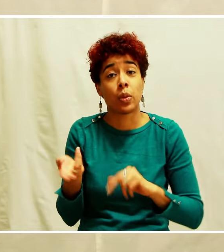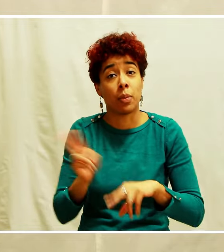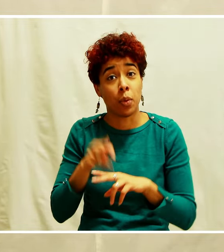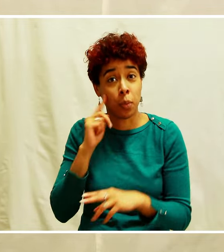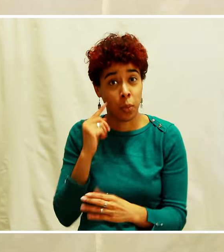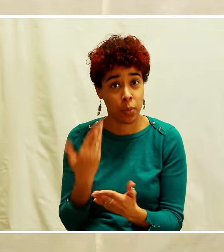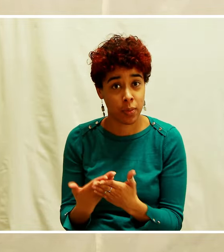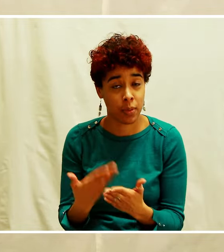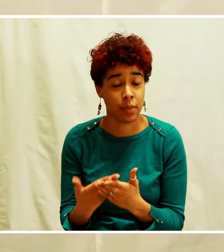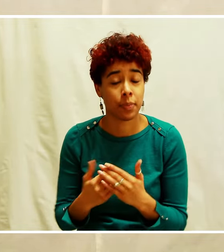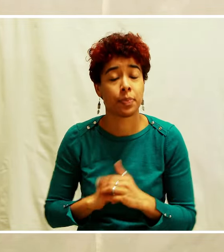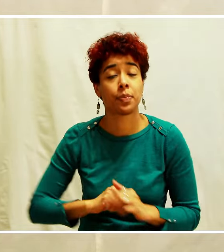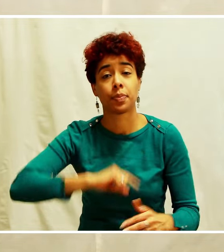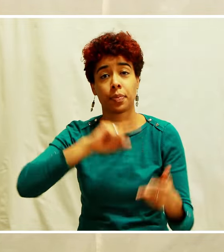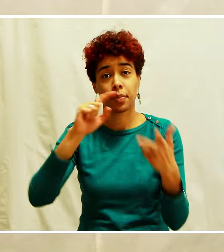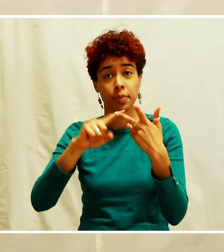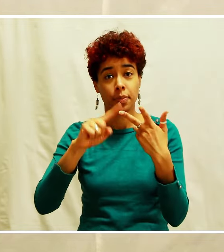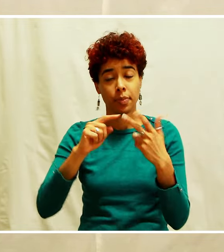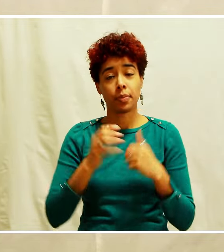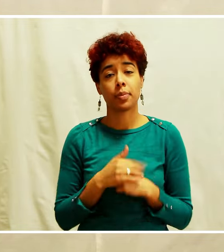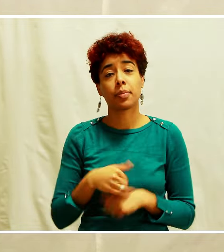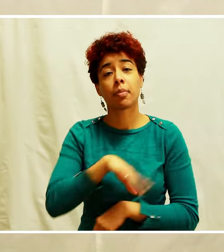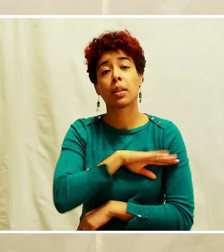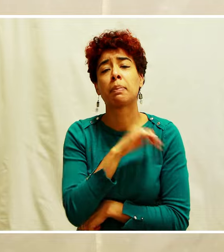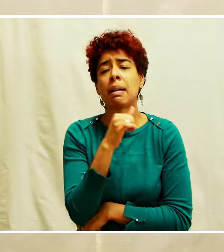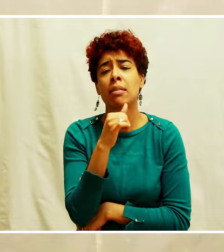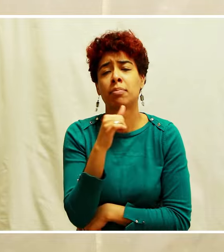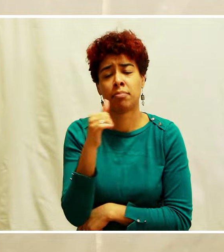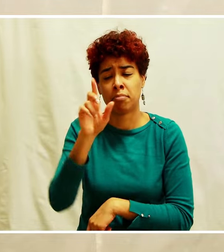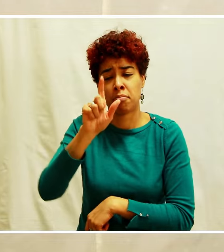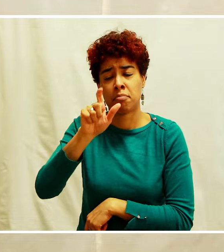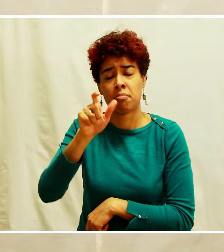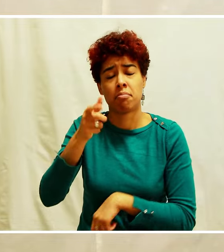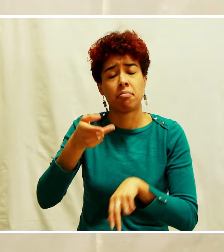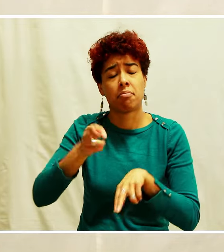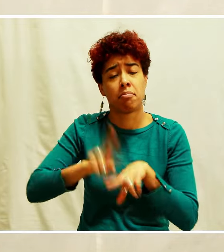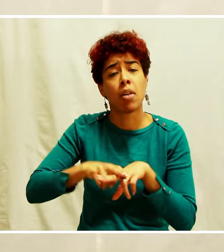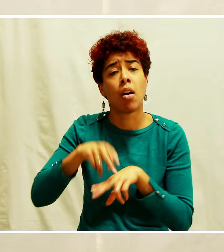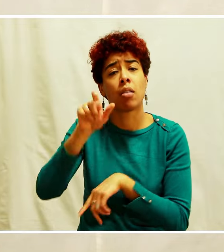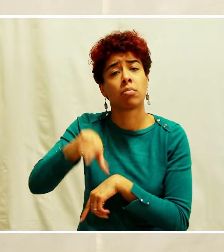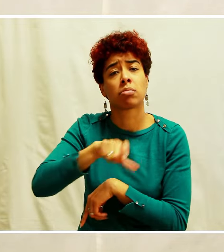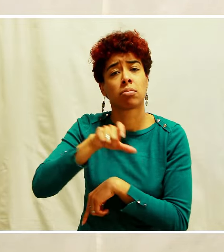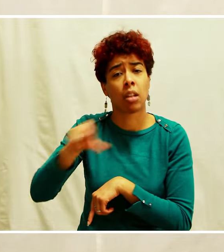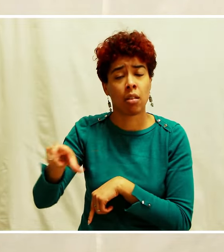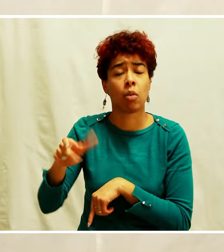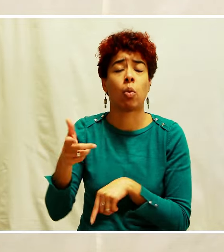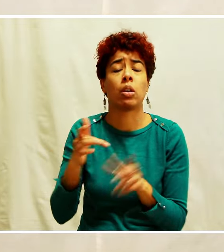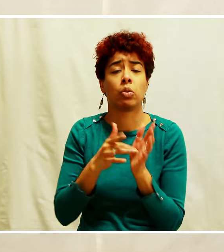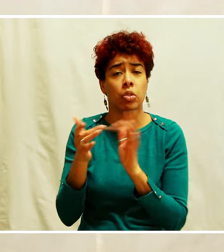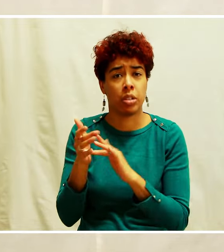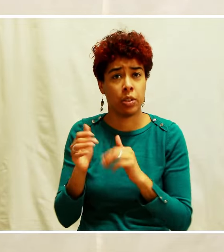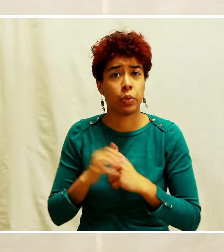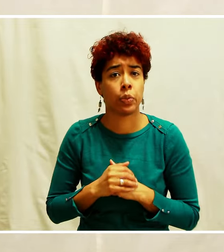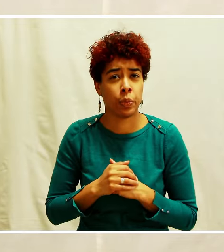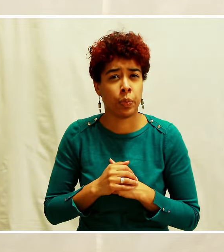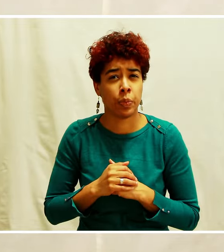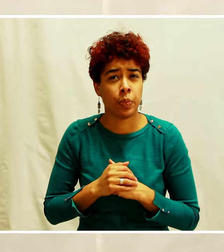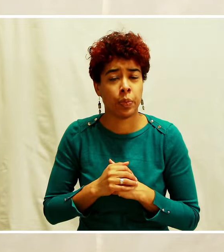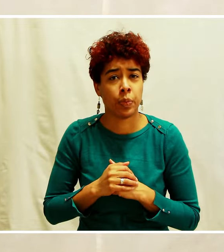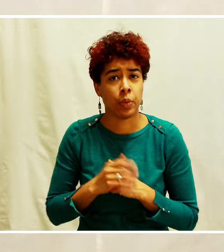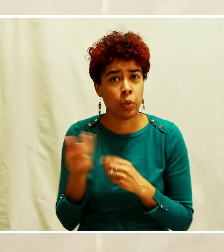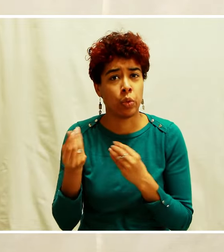Troisième point,'est qu'à travers ce sacrifice, tu as reçu une nouvelle identité. 1 Jean 3.1 « Voyez quel amour le Père nous a témoigné